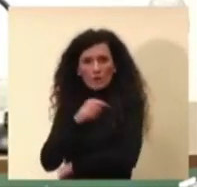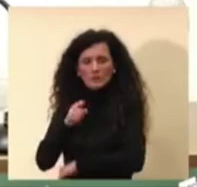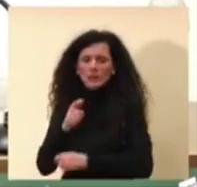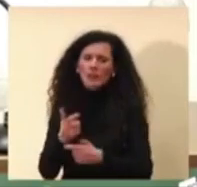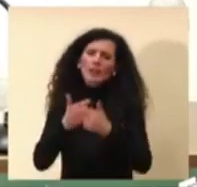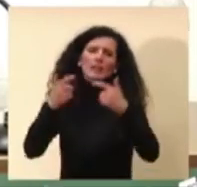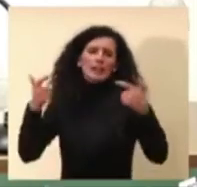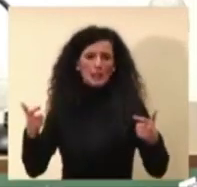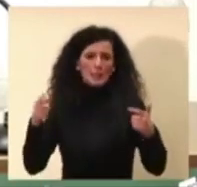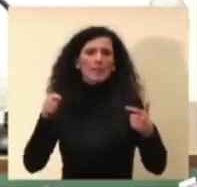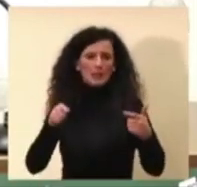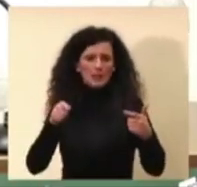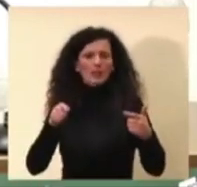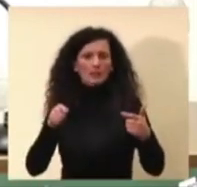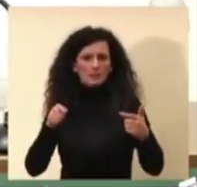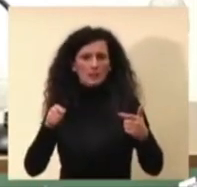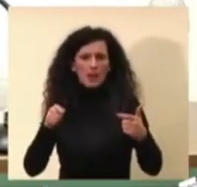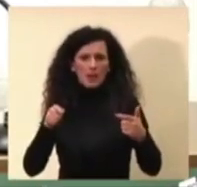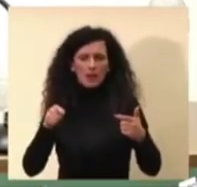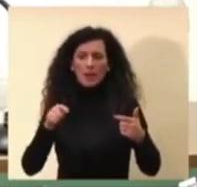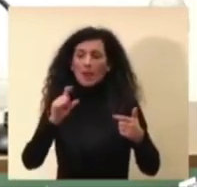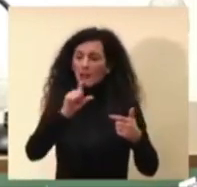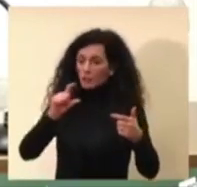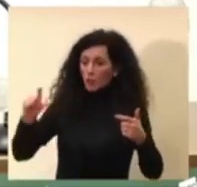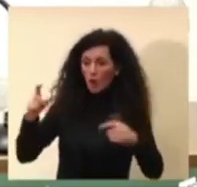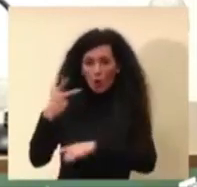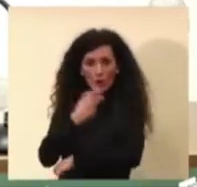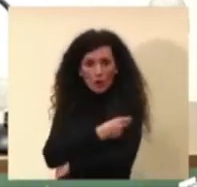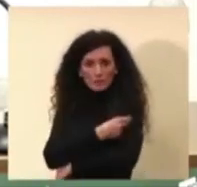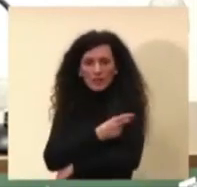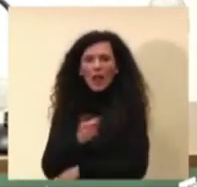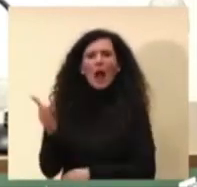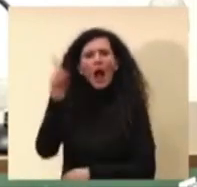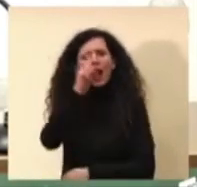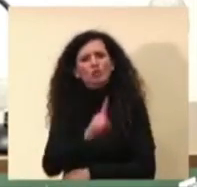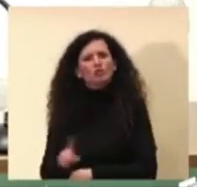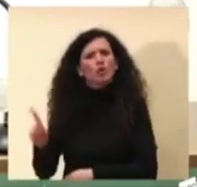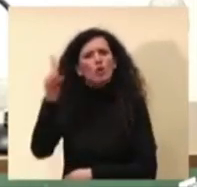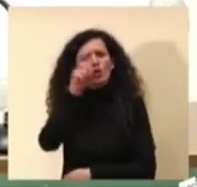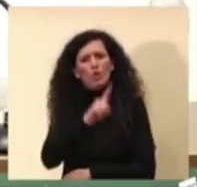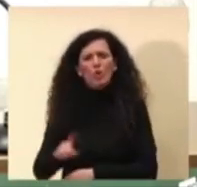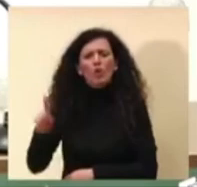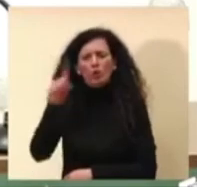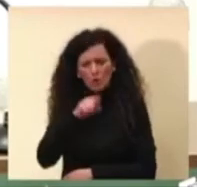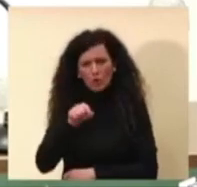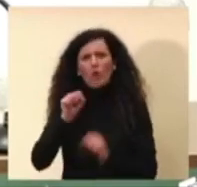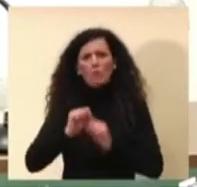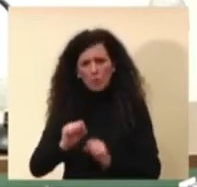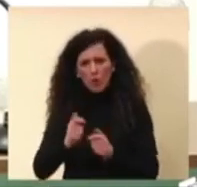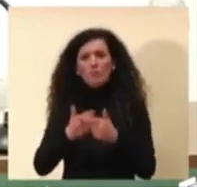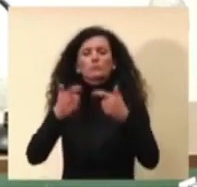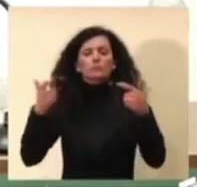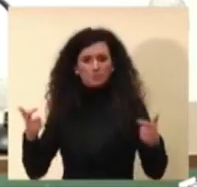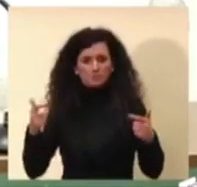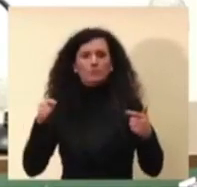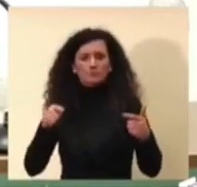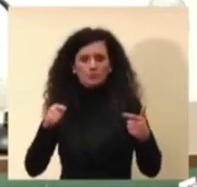essere somministrate in maniera giornaliera e quindi riuscire a